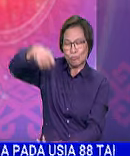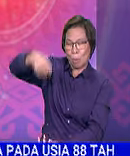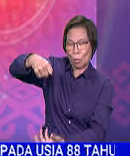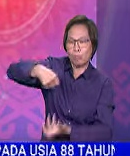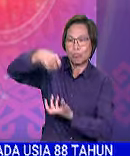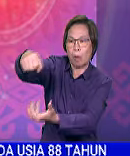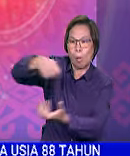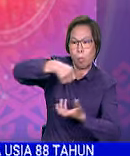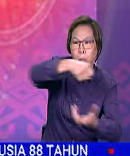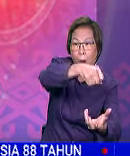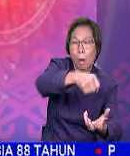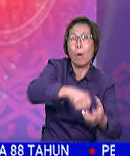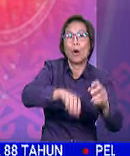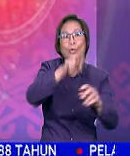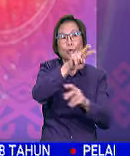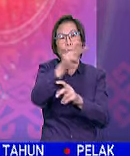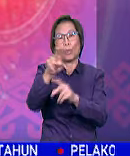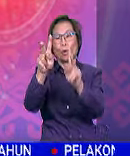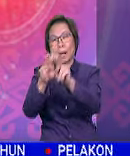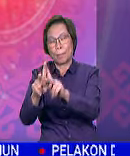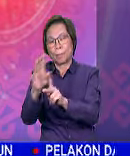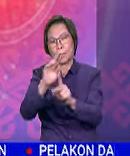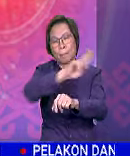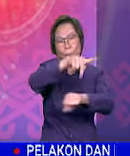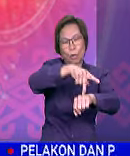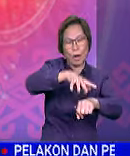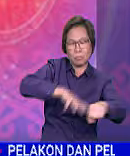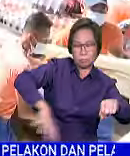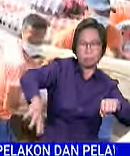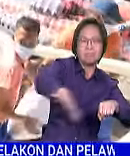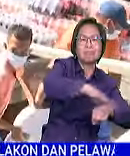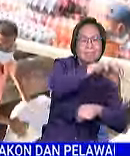berjaya diagihkan di 22 kampung dan pulau sekitarnya.